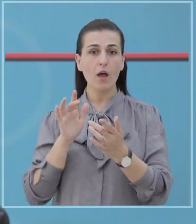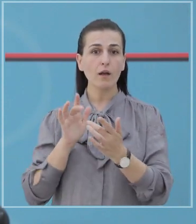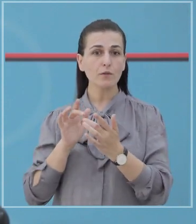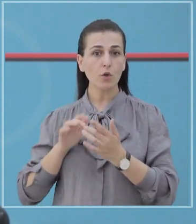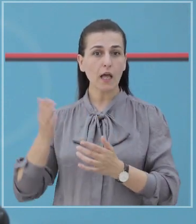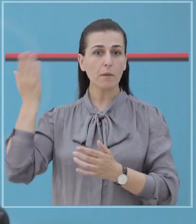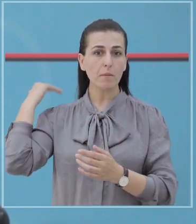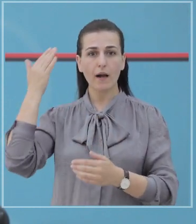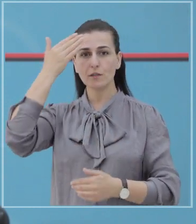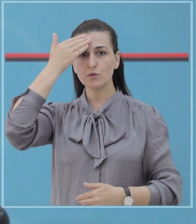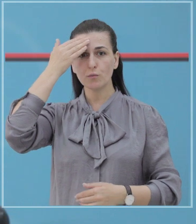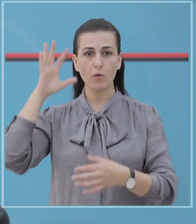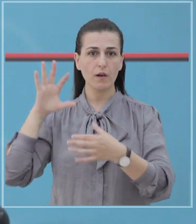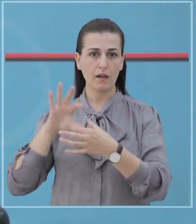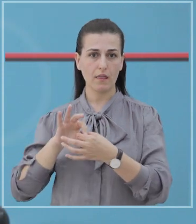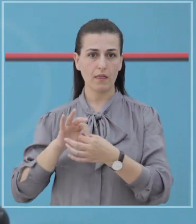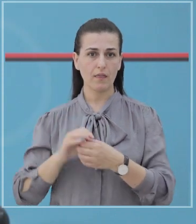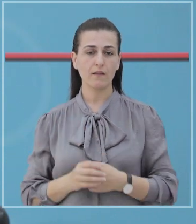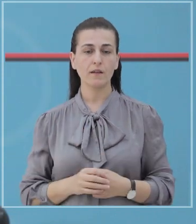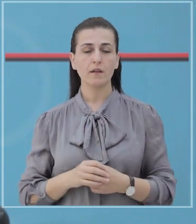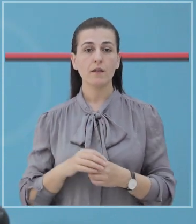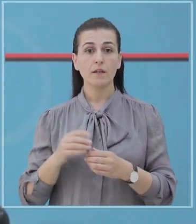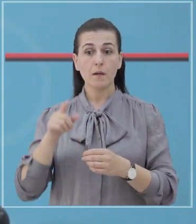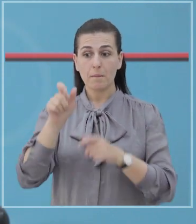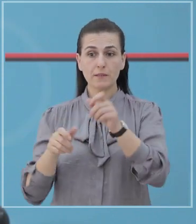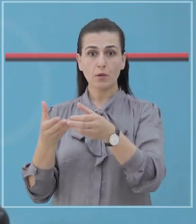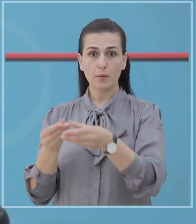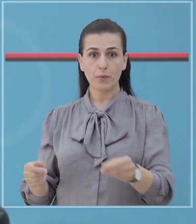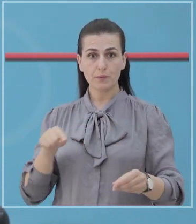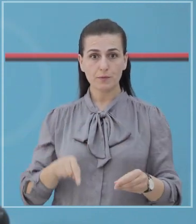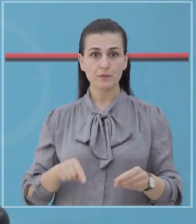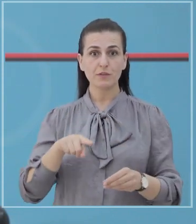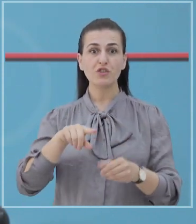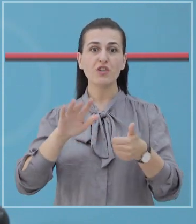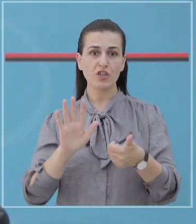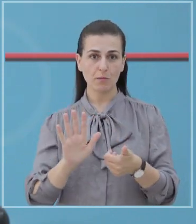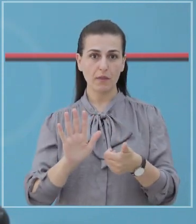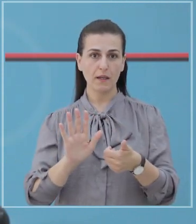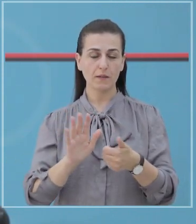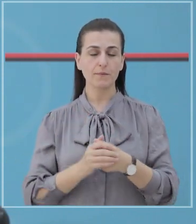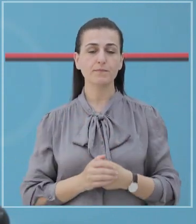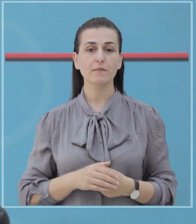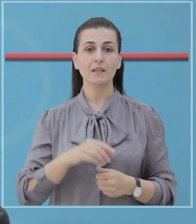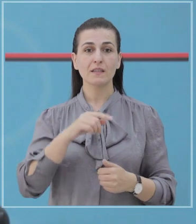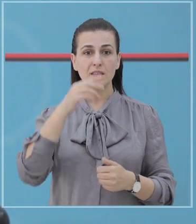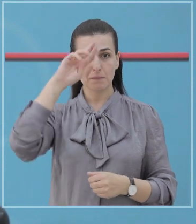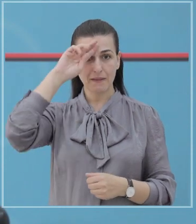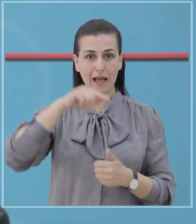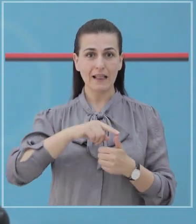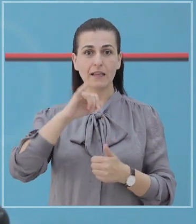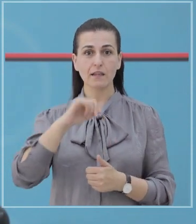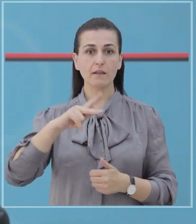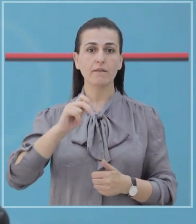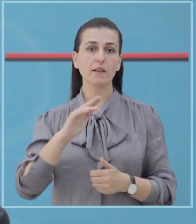personave të rezultuar më pahar pozitiv. Të shëruar, janë qytetarë. Në spitalin infektiv, gjëndja